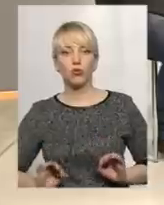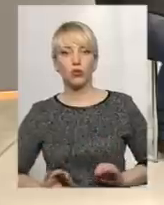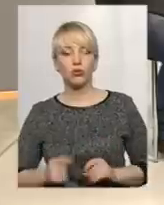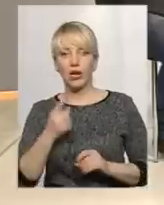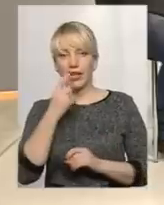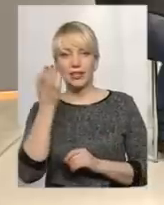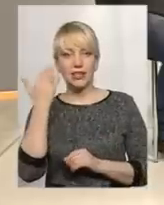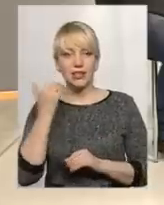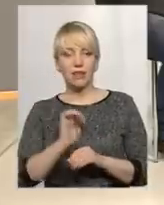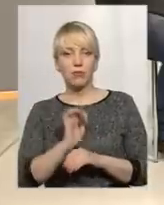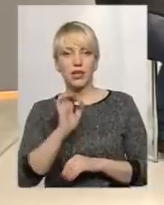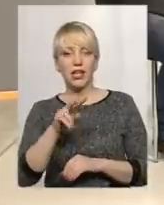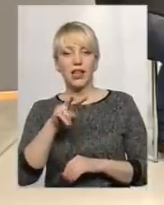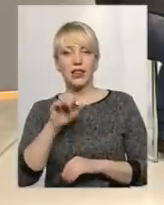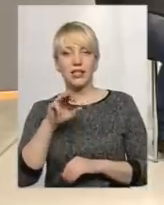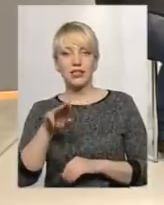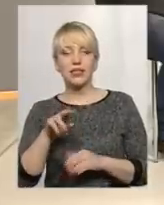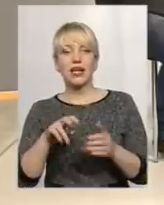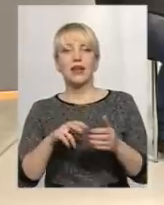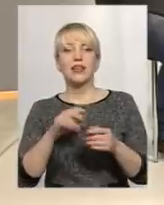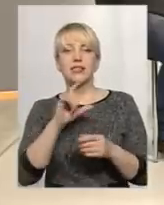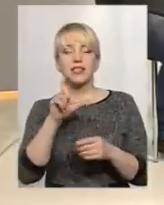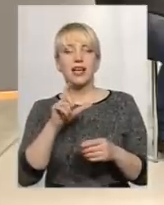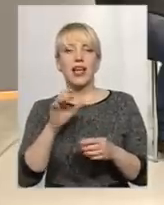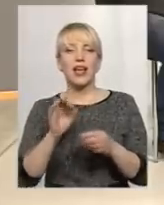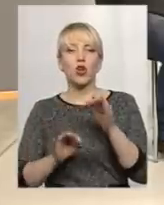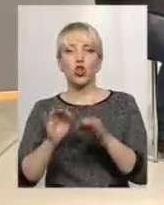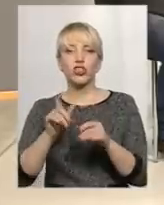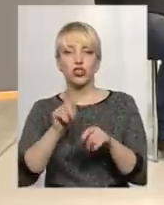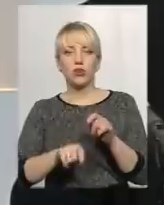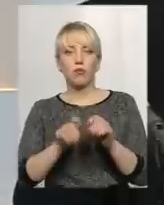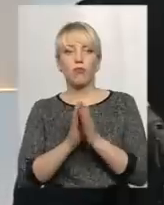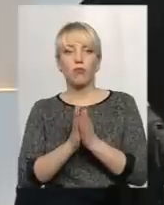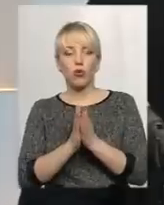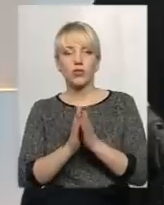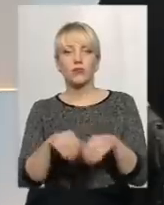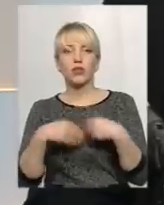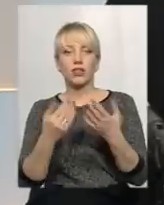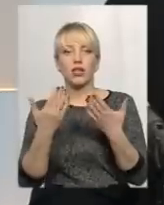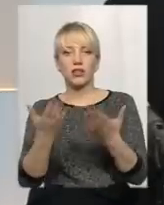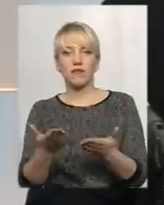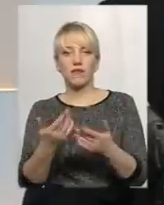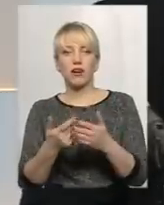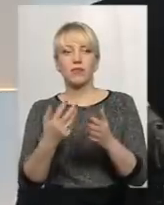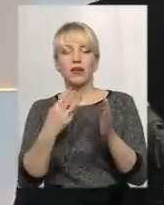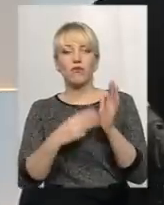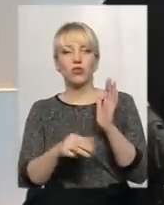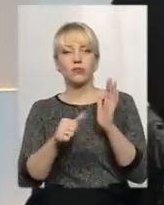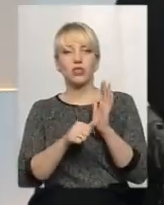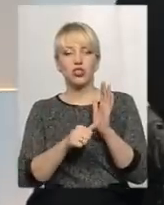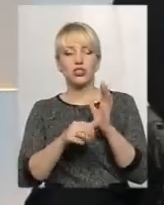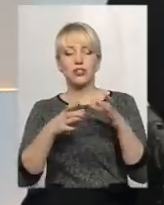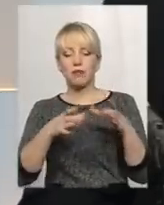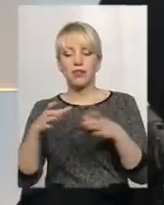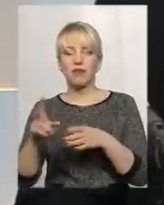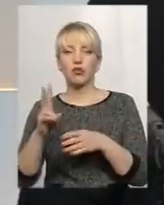недавно прийшла лист з екологічної інспекції, просимо надати вам, які пні з 86, які пні були зрізані